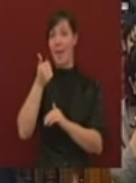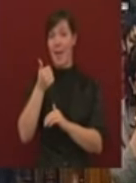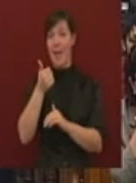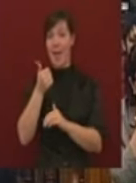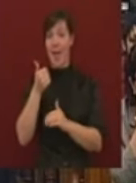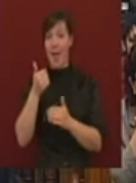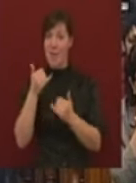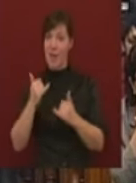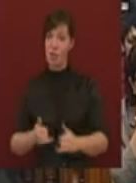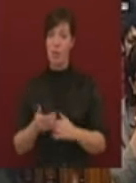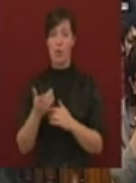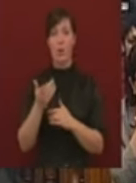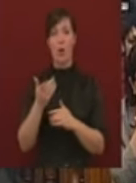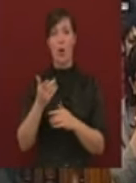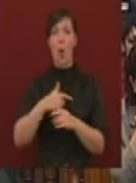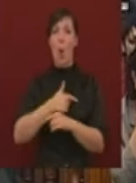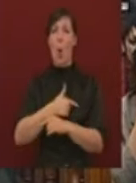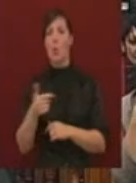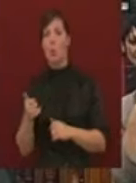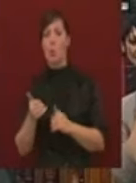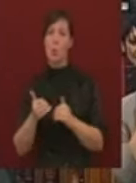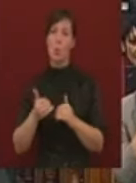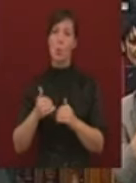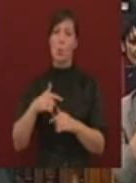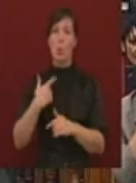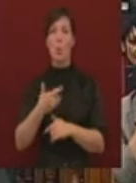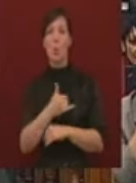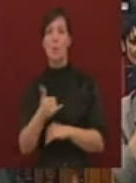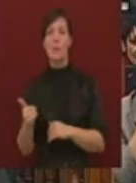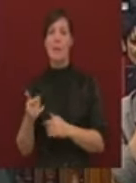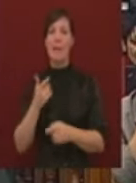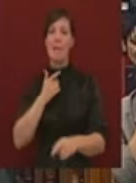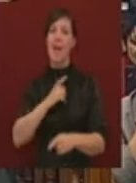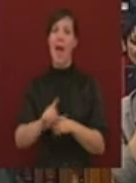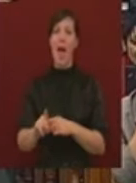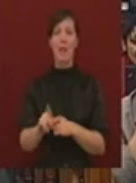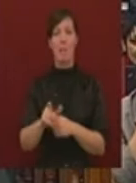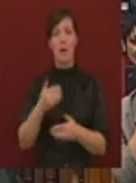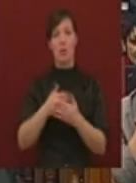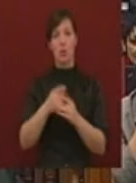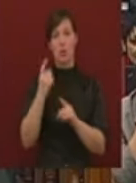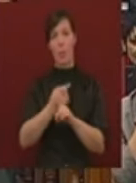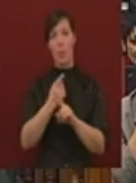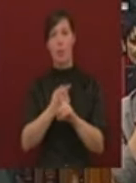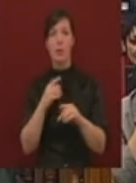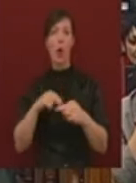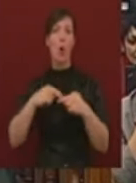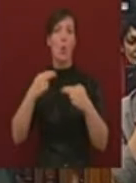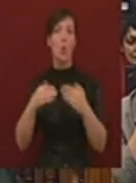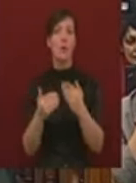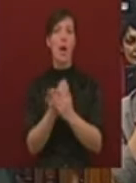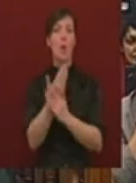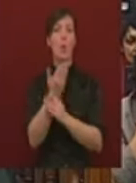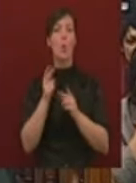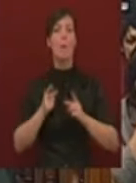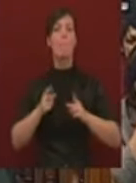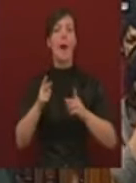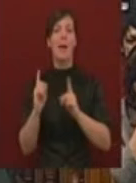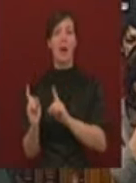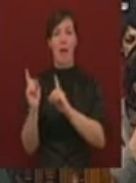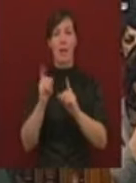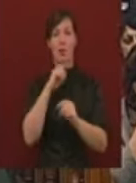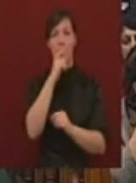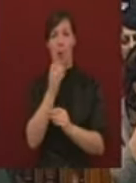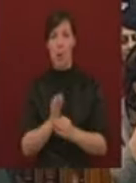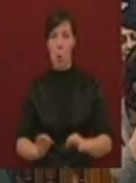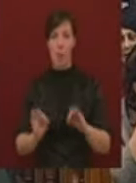bolyongása és 20 év elhibázott gazdaságpolitikája után új pályára állítsák. A magyar növekedést az